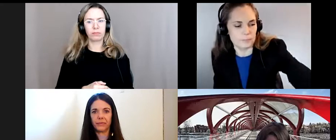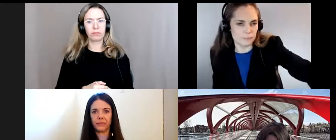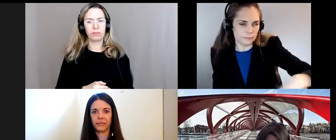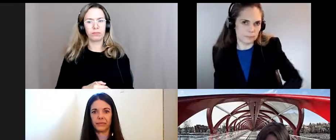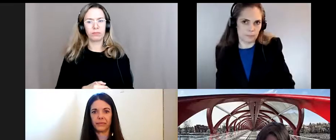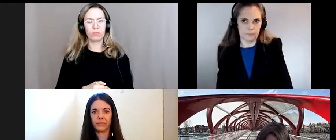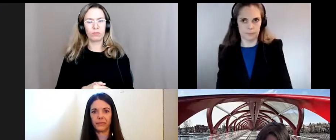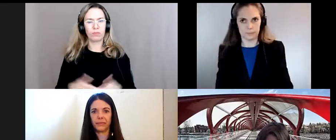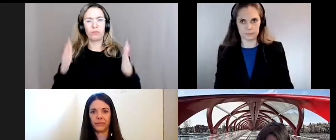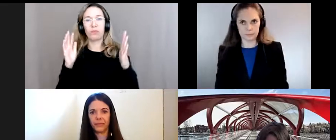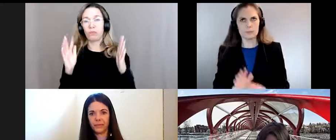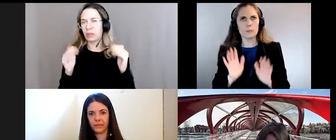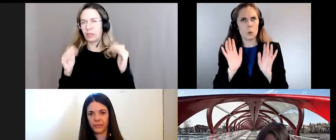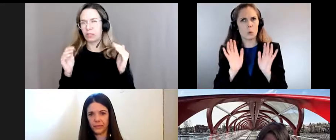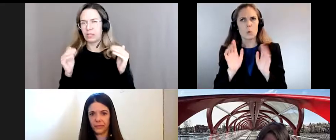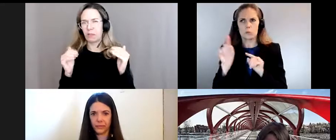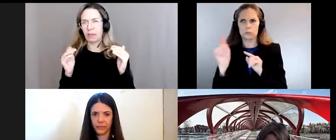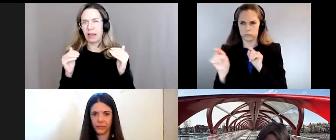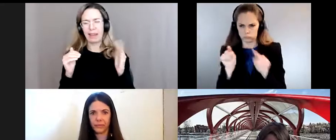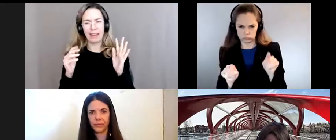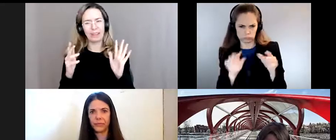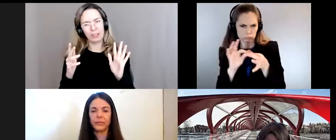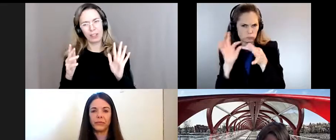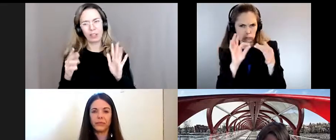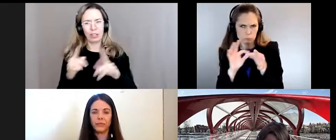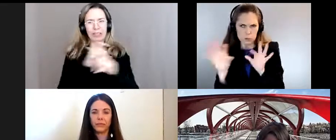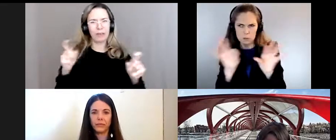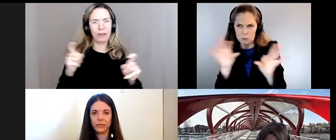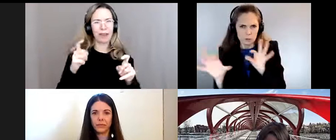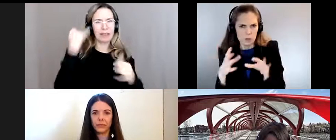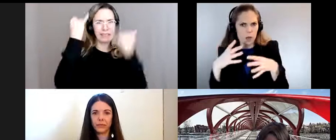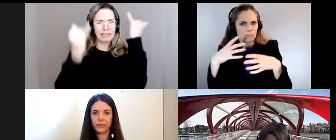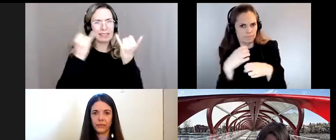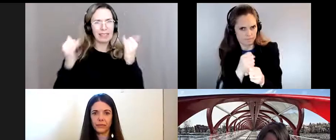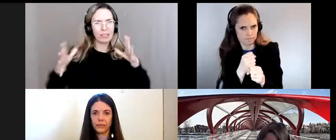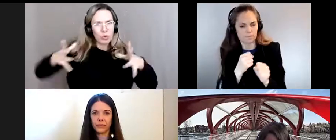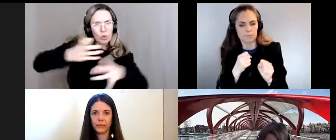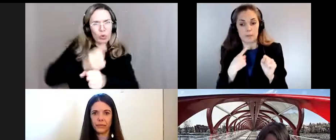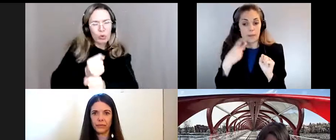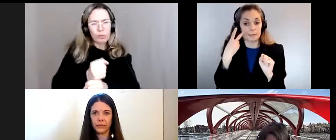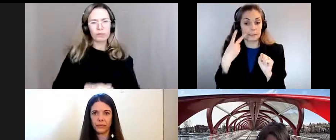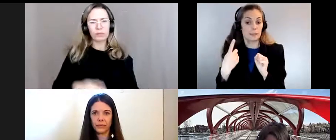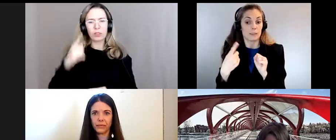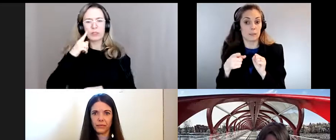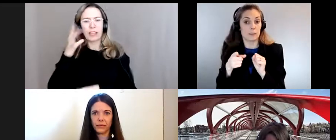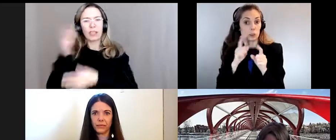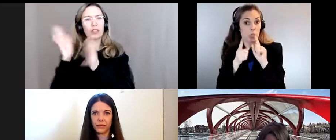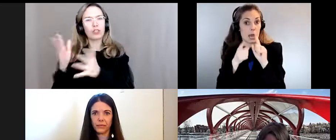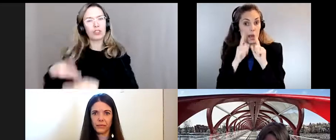j'espère avoir souligné différents éléments qui ont été abordés je sais qu'il y des questions dans la boîte de chat